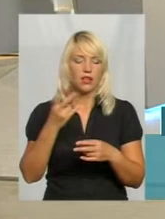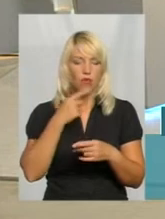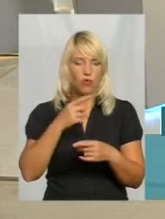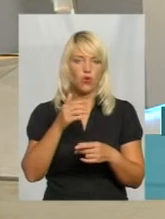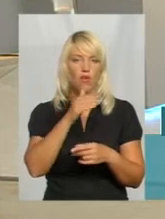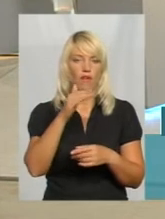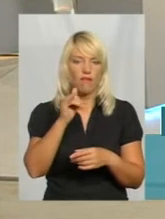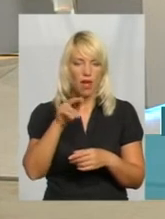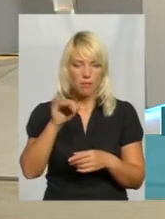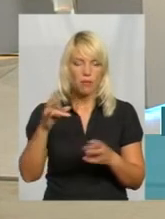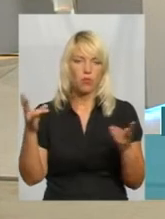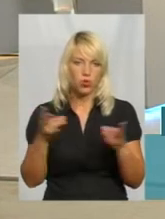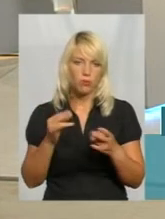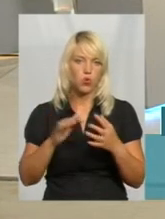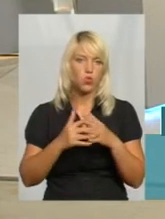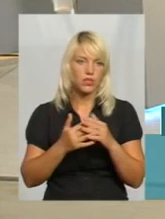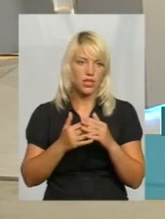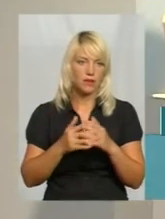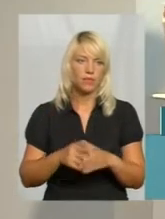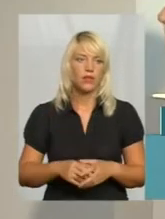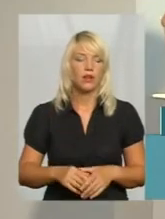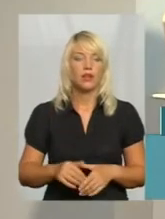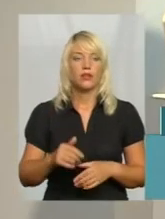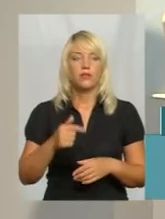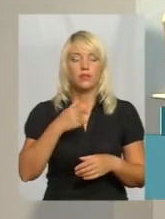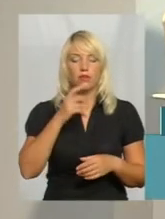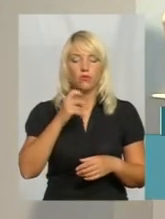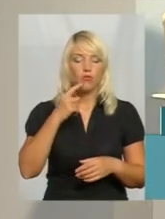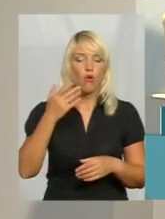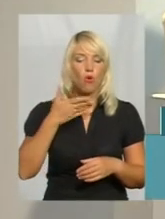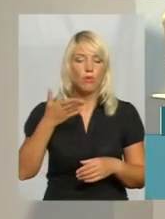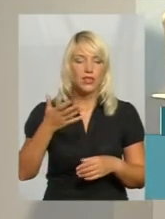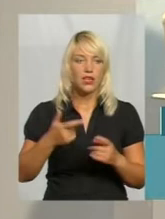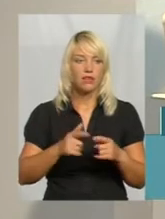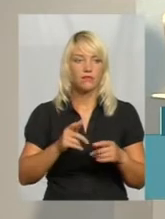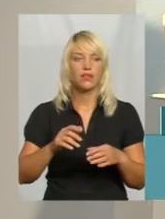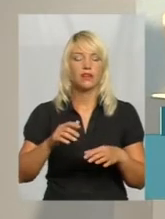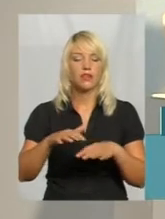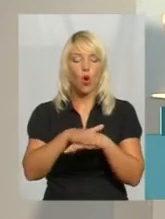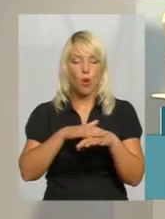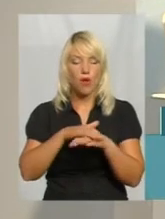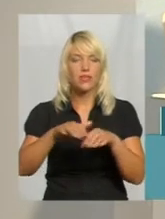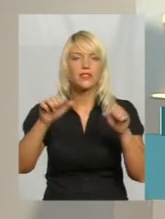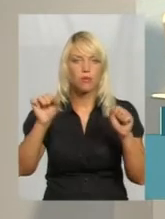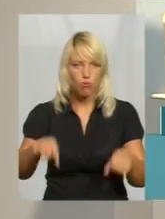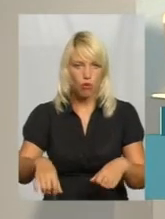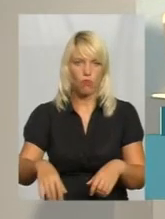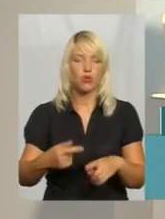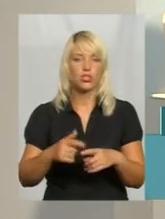в селі. І, як ми почули з коментаря пана Сергія, громади спроможні, так? Це говорить про те, що,